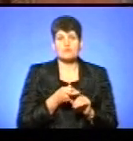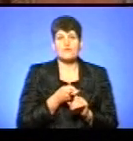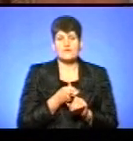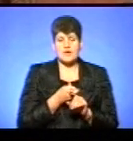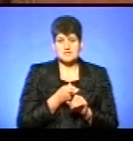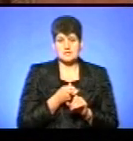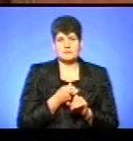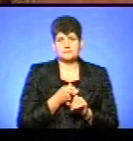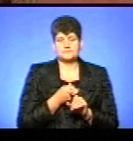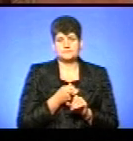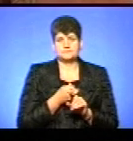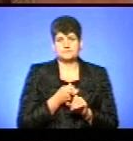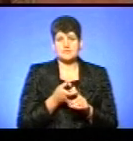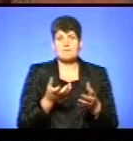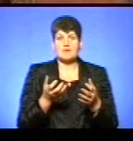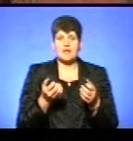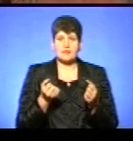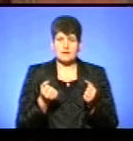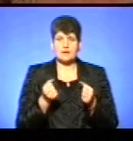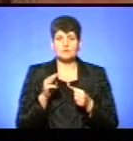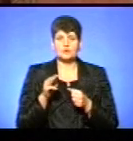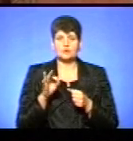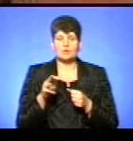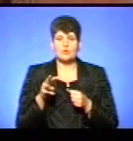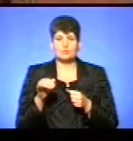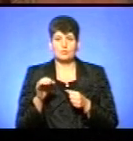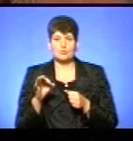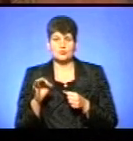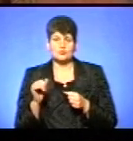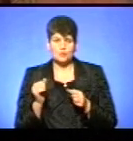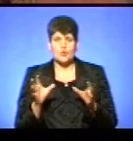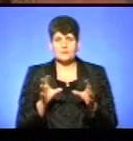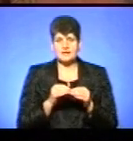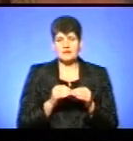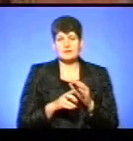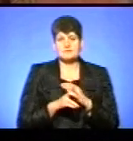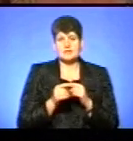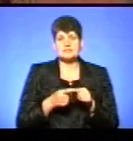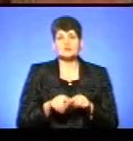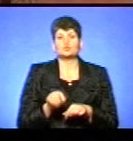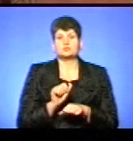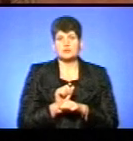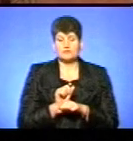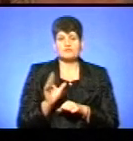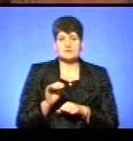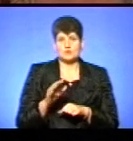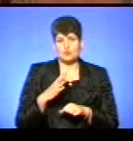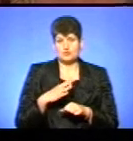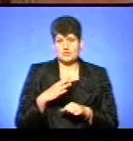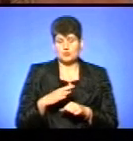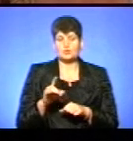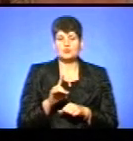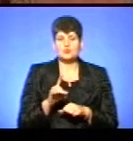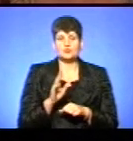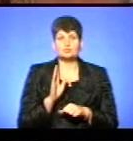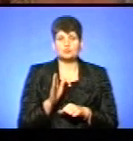з прийняттям томосу, з об'єднанням церкви, ці процеси призупинилися, тому що всі очікують, що